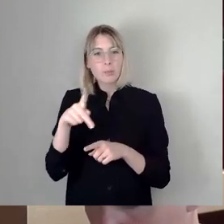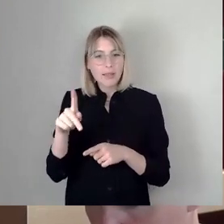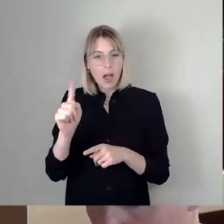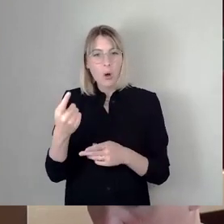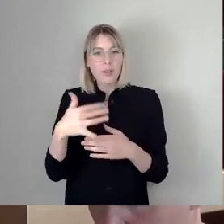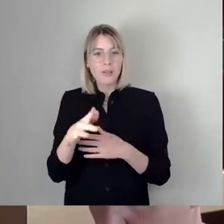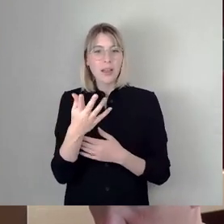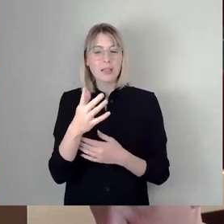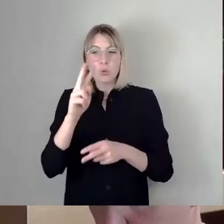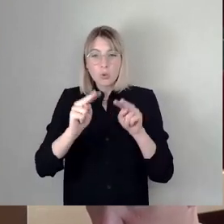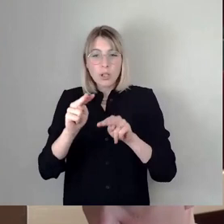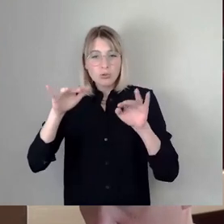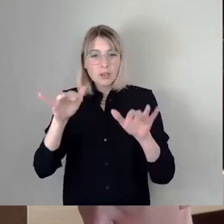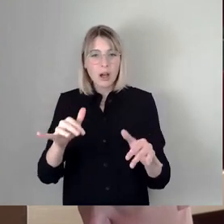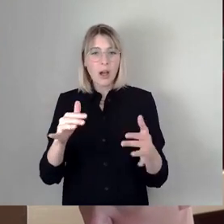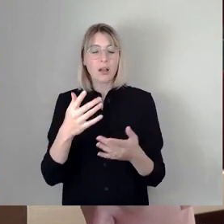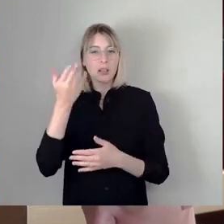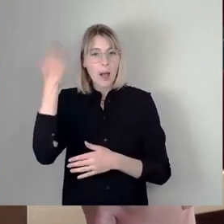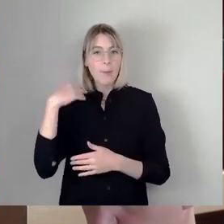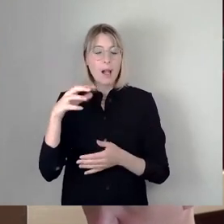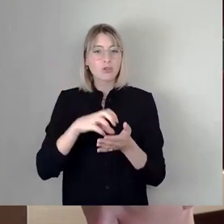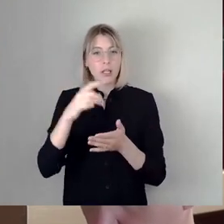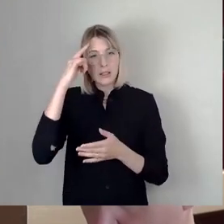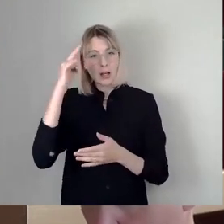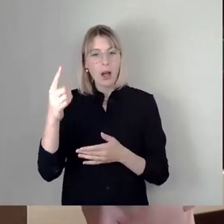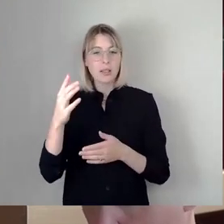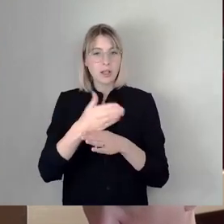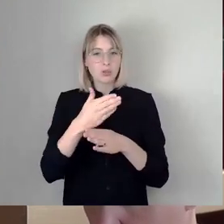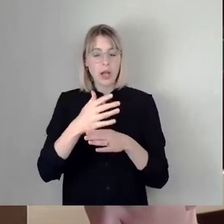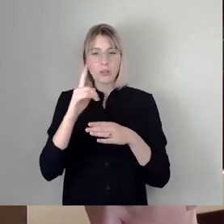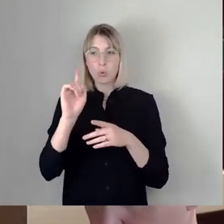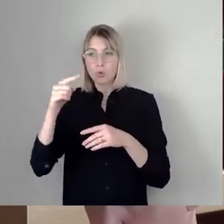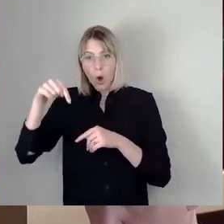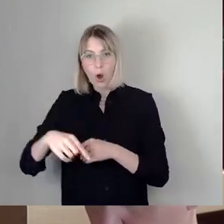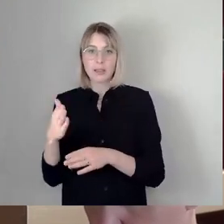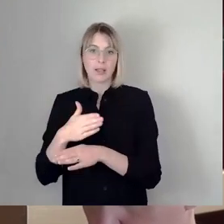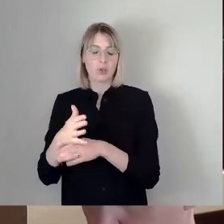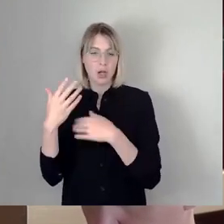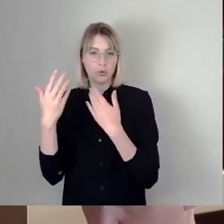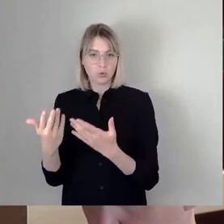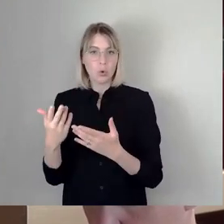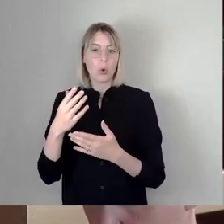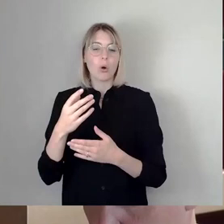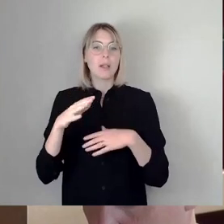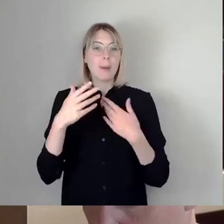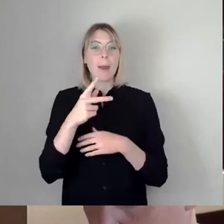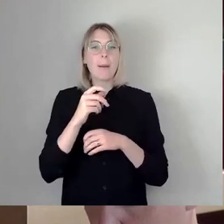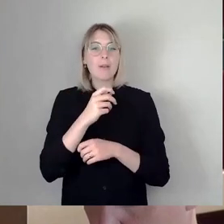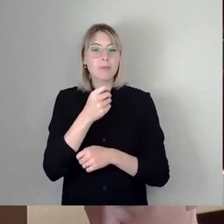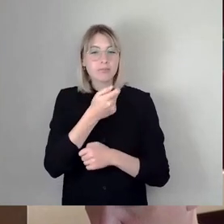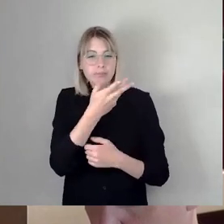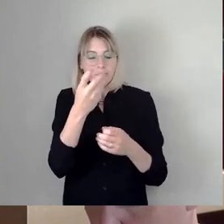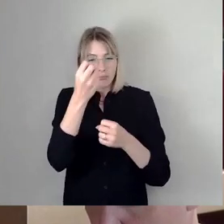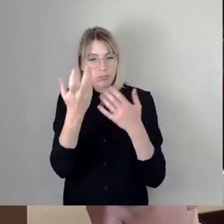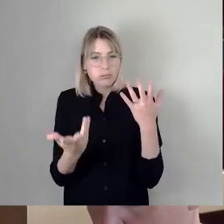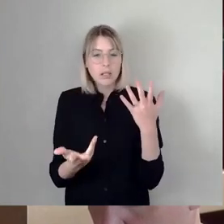zwischen der damaligen Stadtratsentscheidung und der Entscheidung heute, dass mittlerweile mehrere Konzessionsausschreibungen, die knapp gescheitert